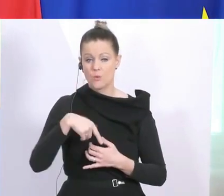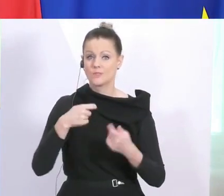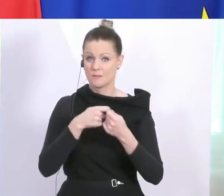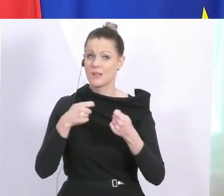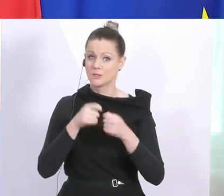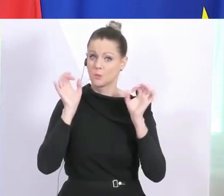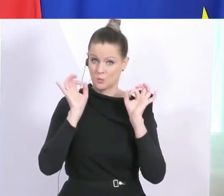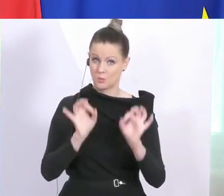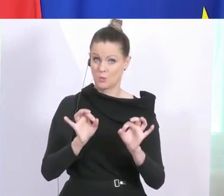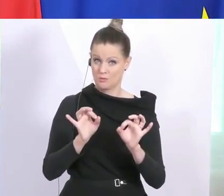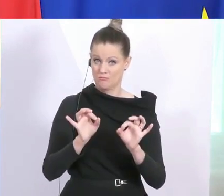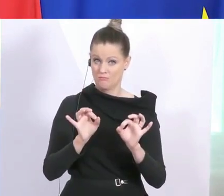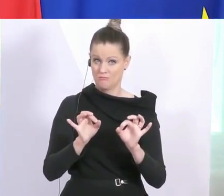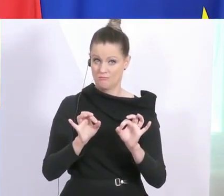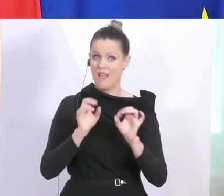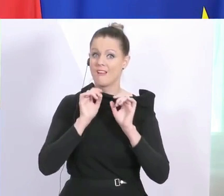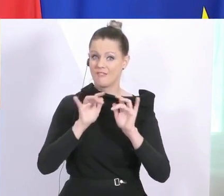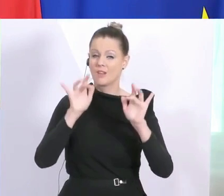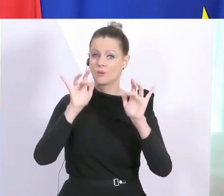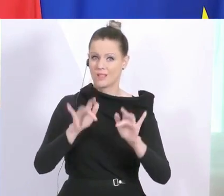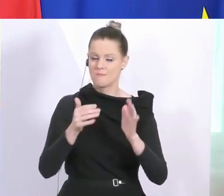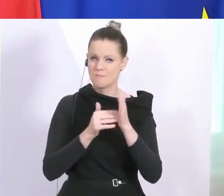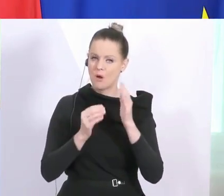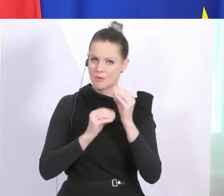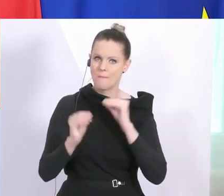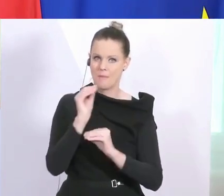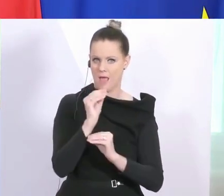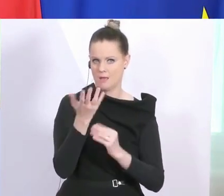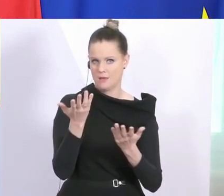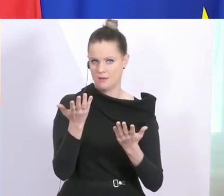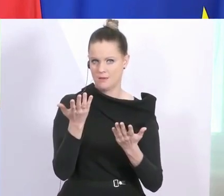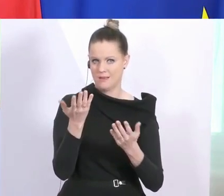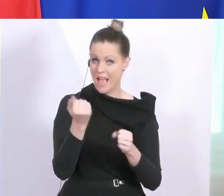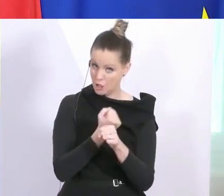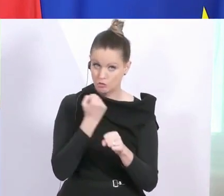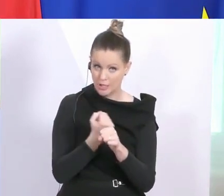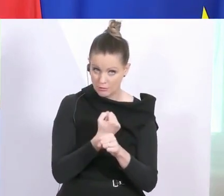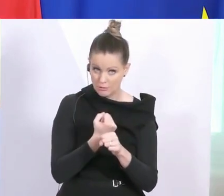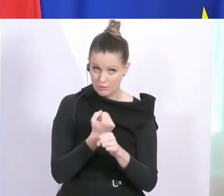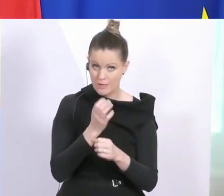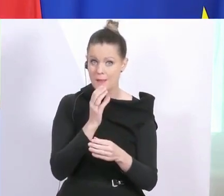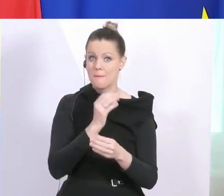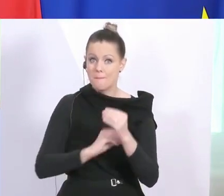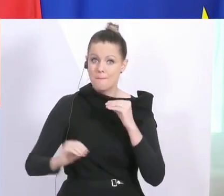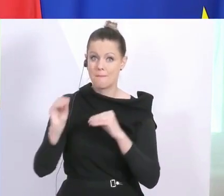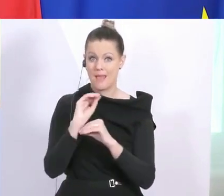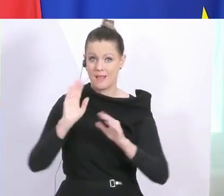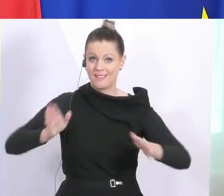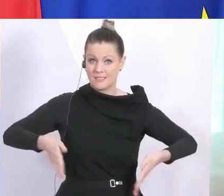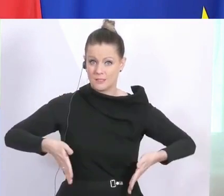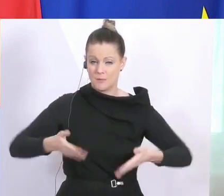gut gewählt. Sie wirken. Es braucht noch mehr Anstrengung. Es braucht noch mehr Disziplin.